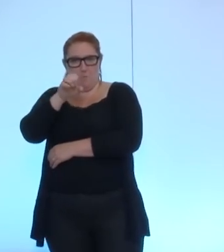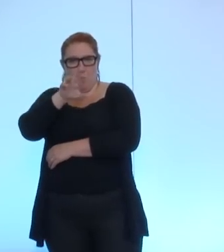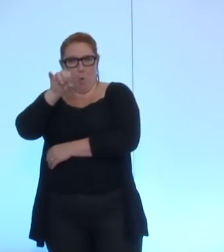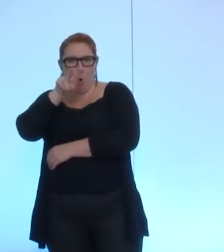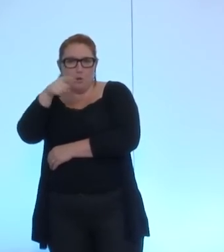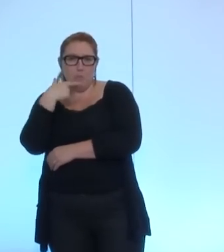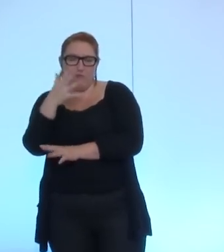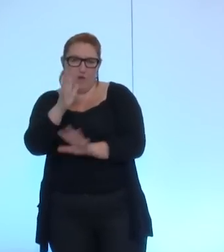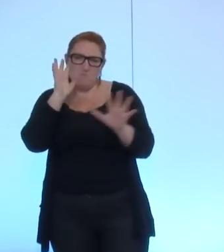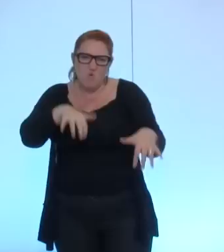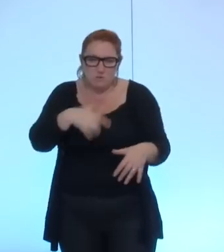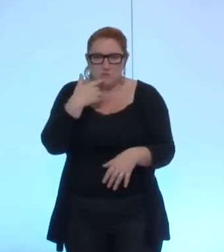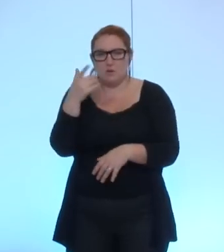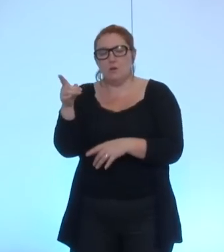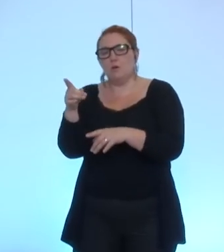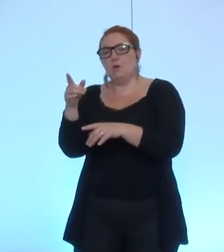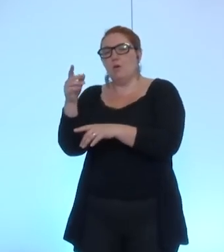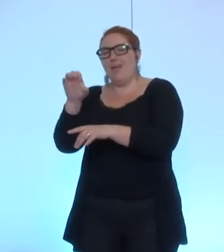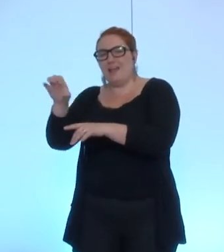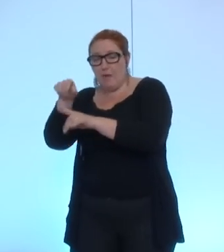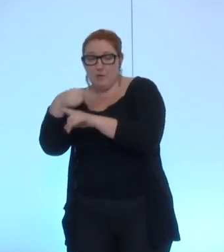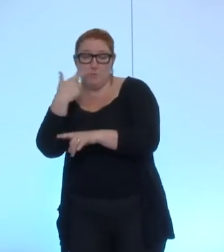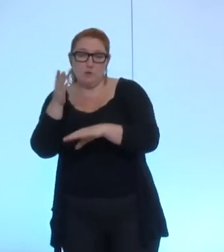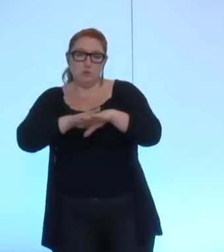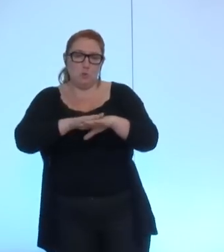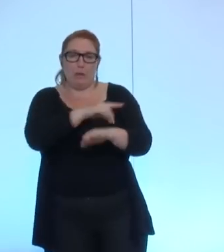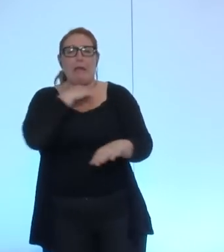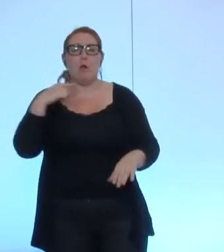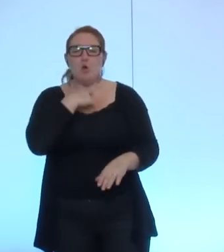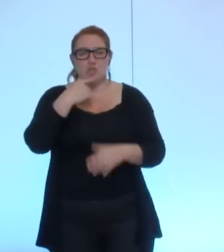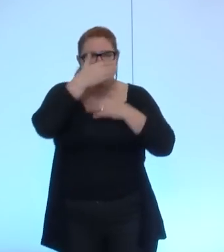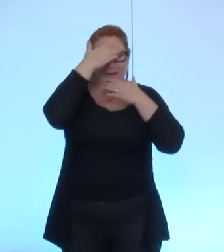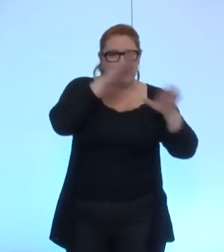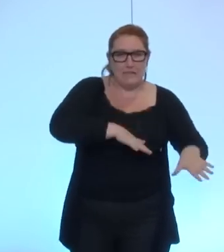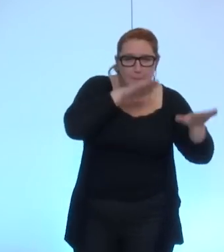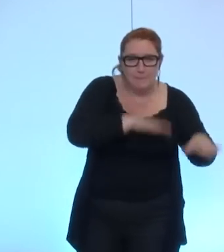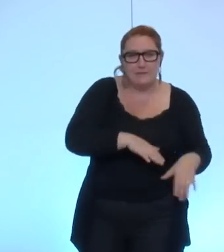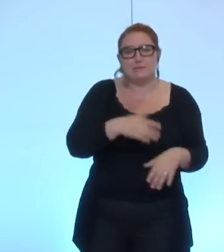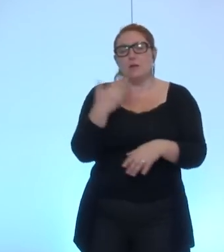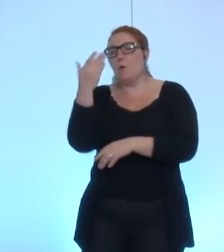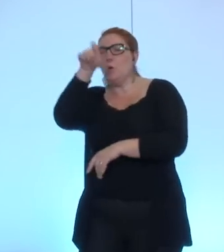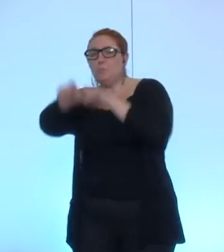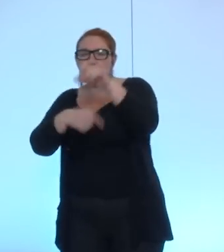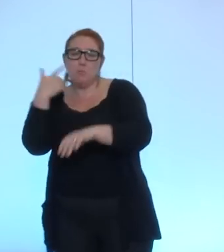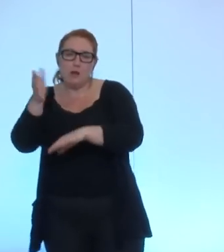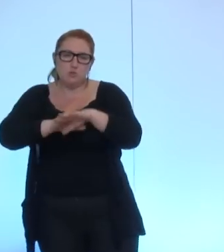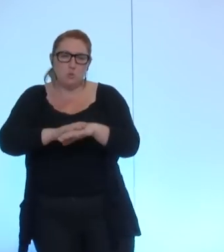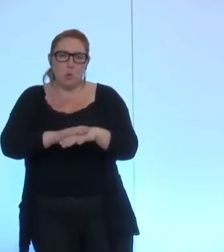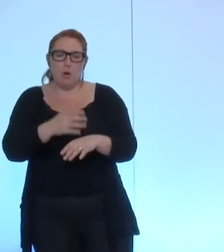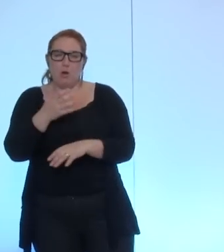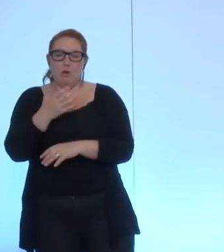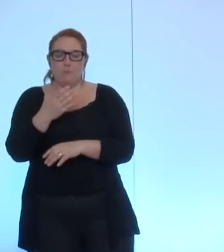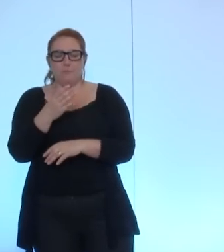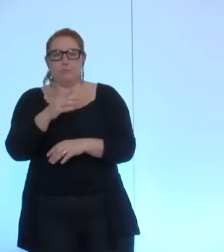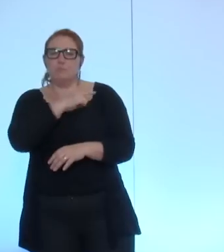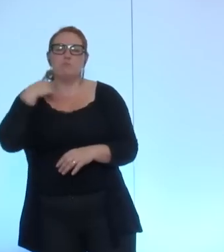Elkabach a parlé d'égorgeurs islamistes Laurent Fabius a parlé de barbares choisissez le mot qui vous convient mais je vous en prie n